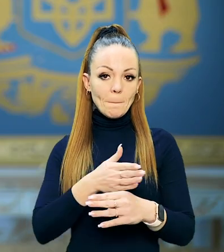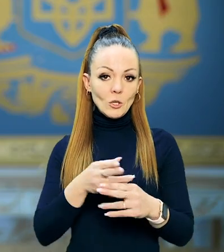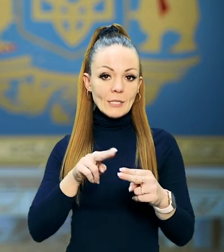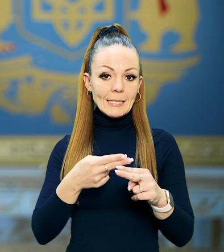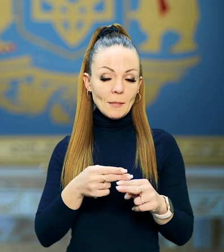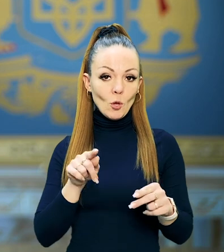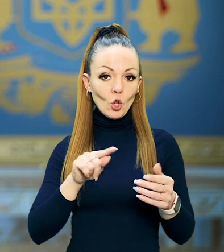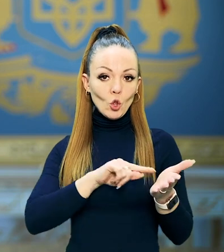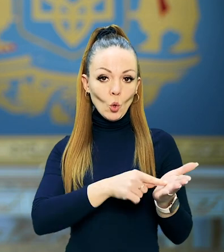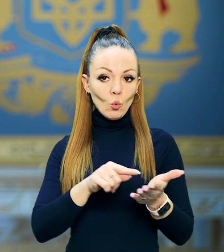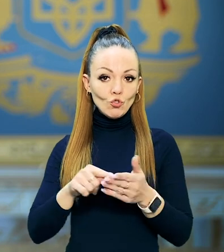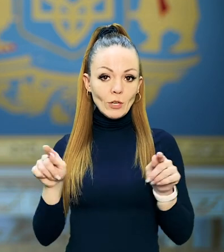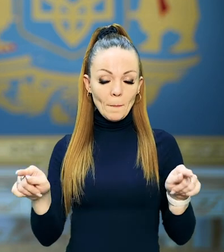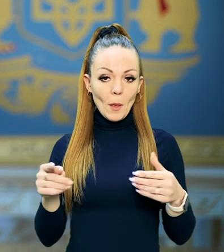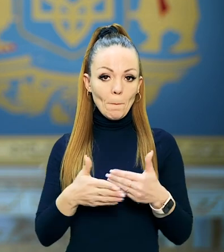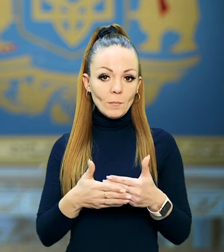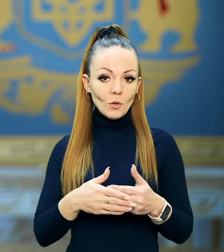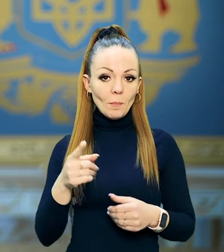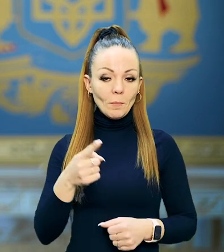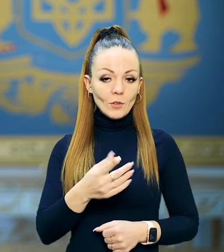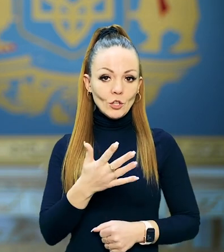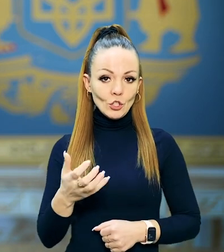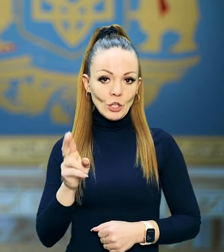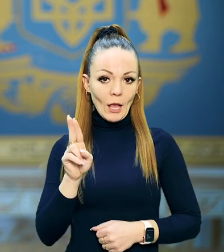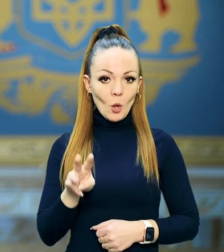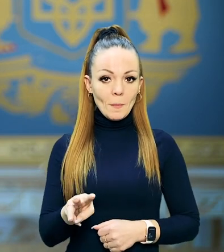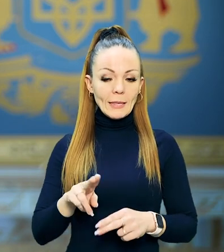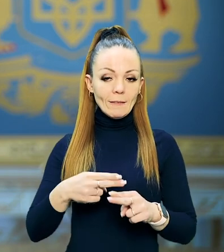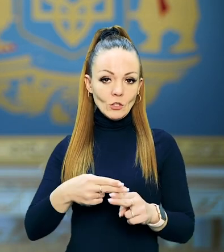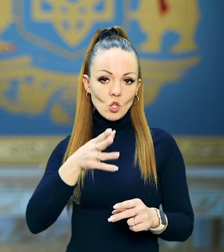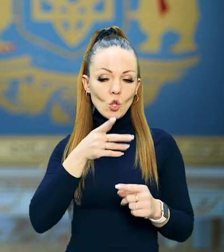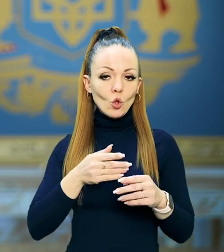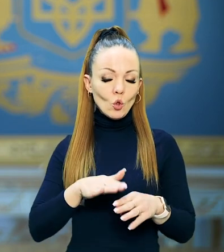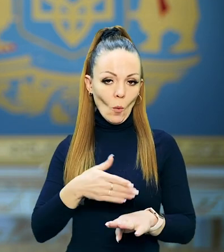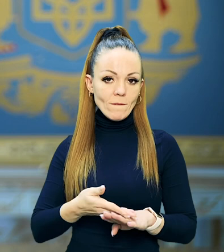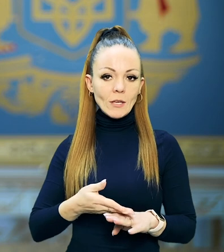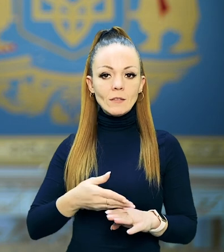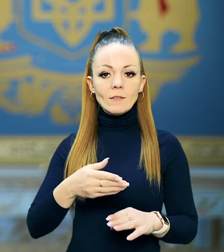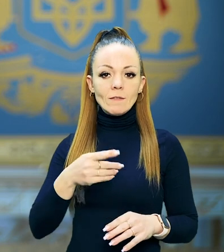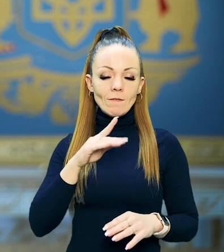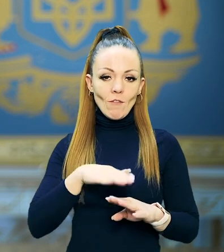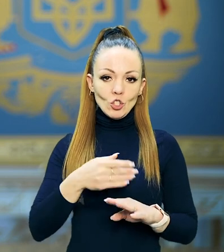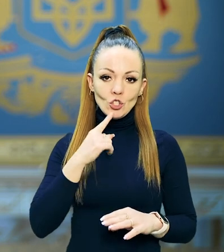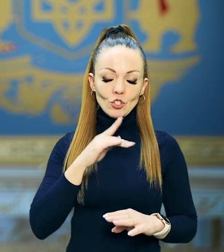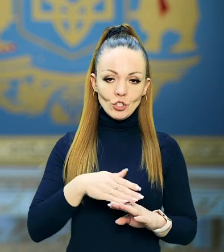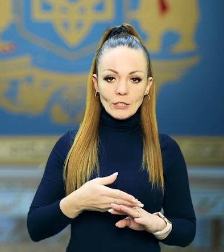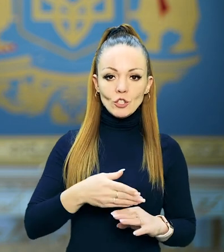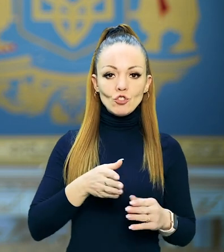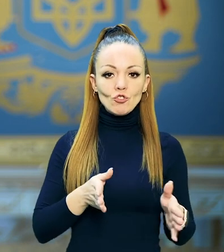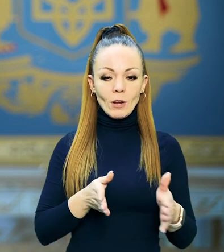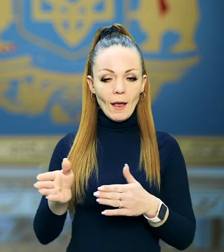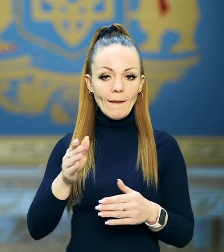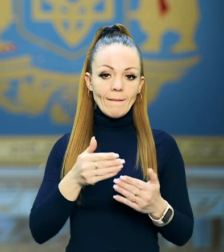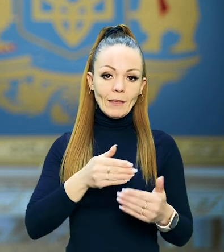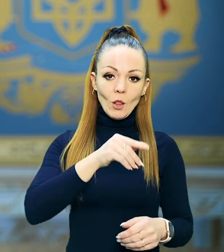Між цими точками понад півтори тисячі кілометрів. Це довгий, важкий шлях від Луганщини